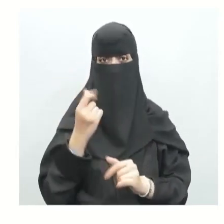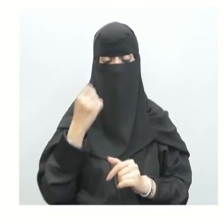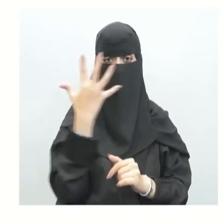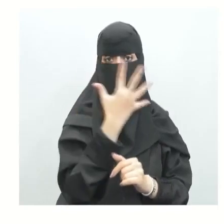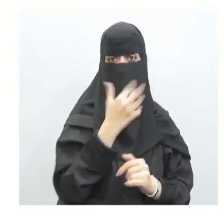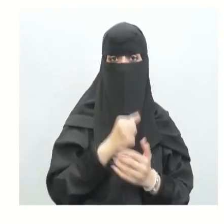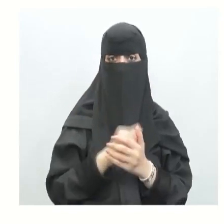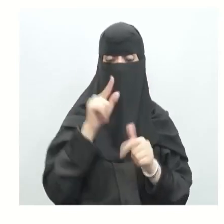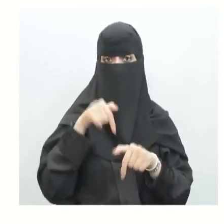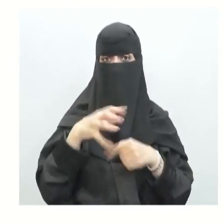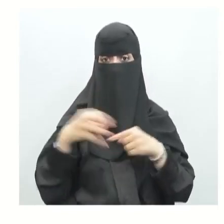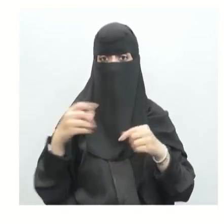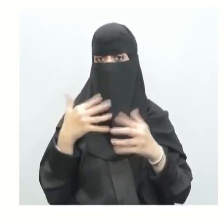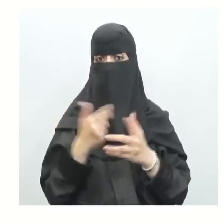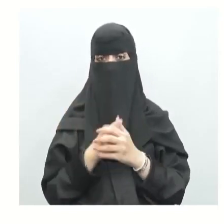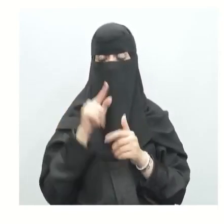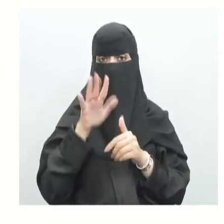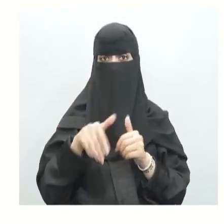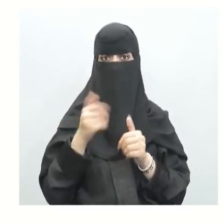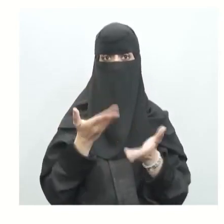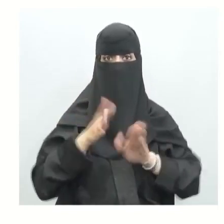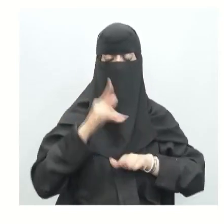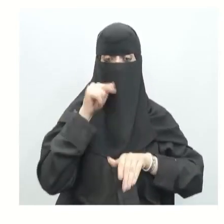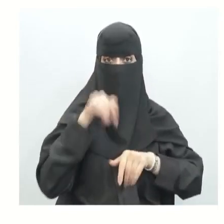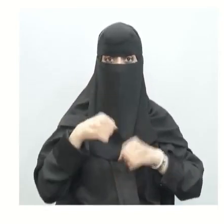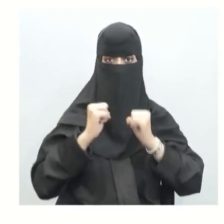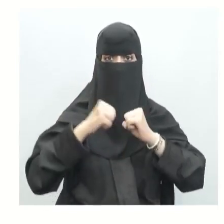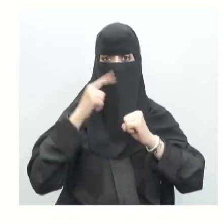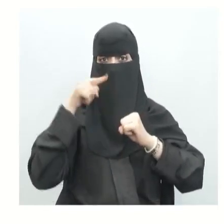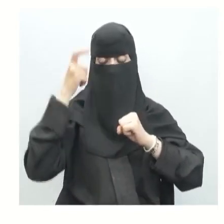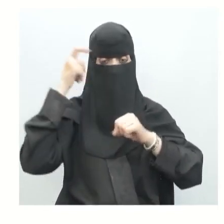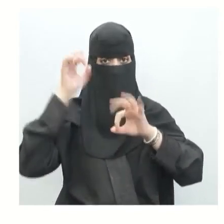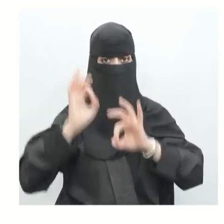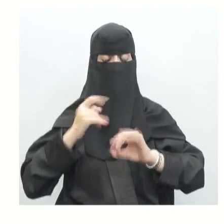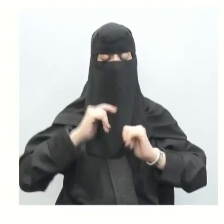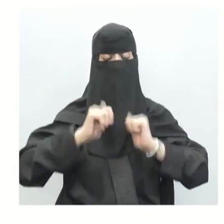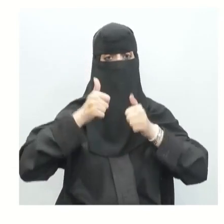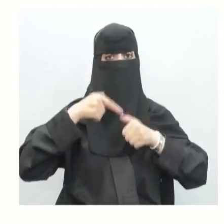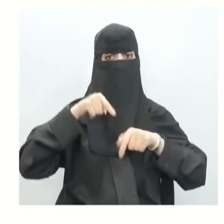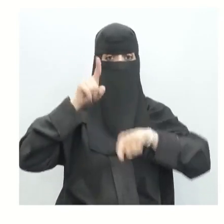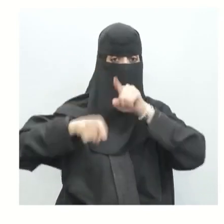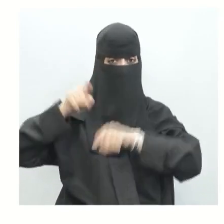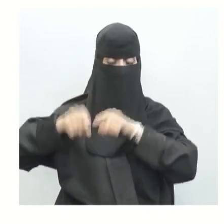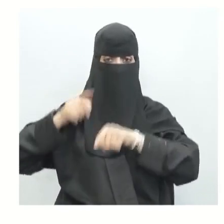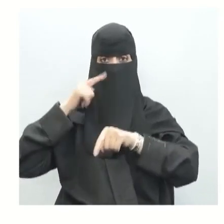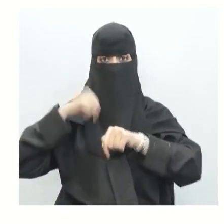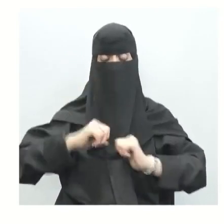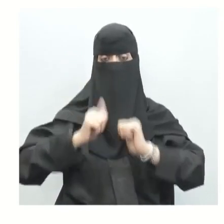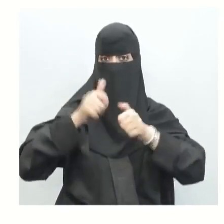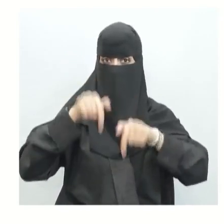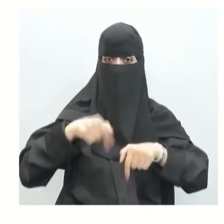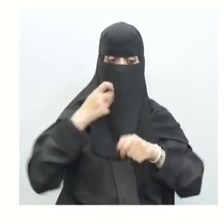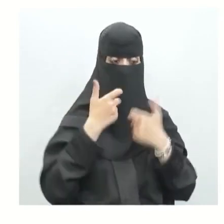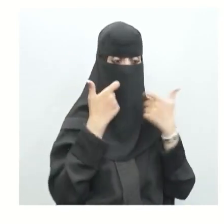المفاصل ويفقدها قوتها ظهر معنا أكثر من التهاب للمفصل لابد أن يكون لدينا تفركة لابد أن يكون لدينا